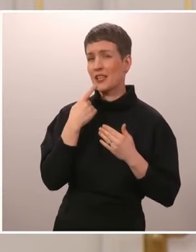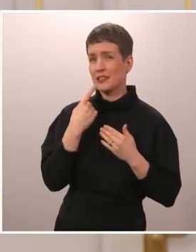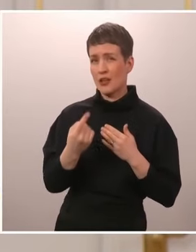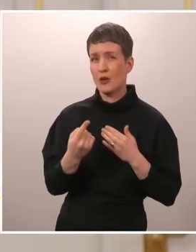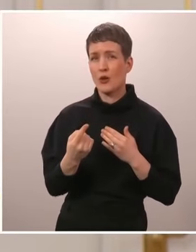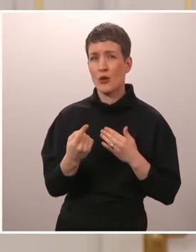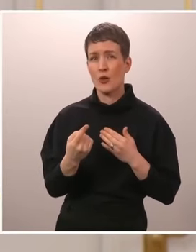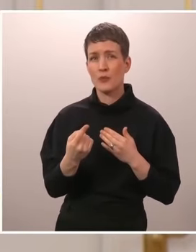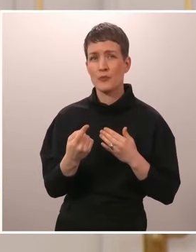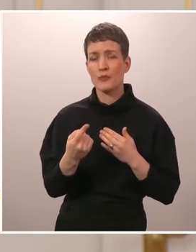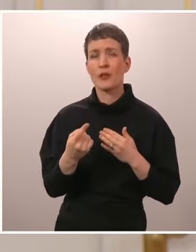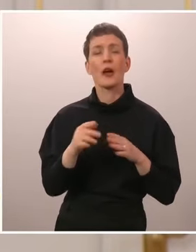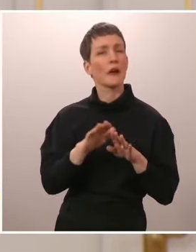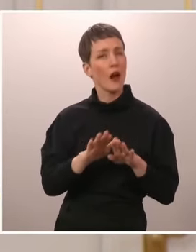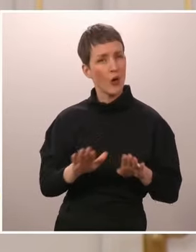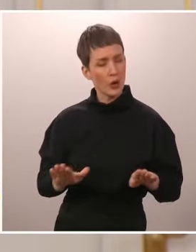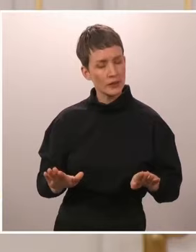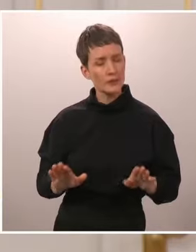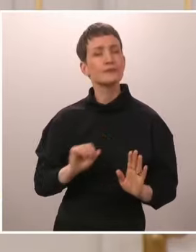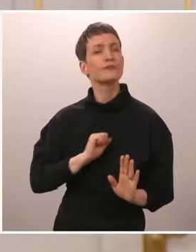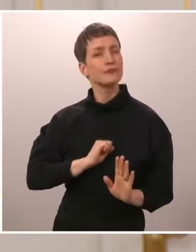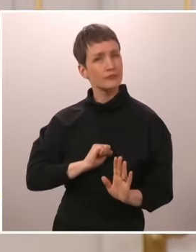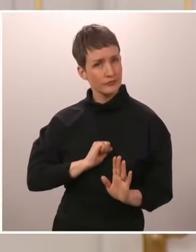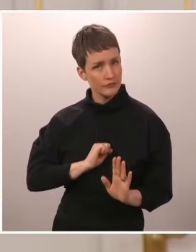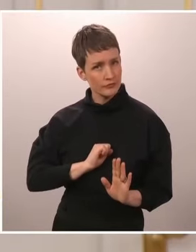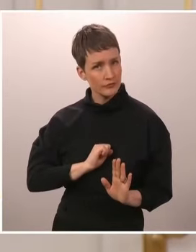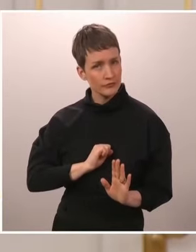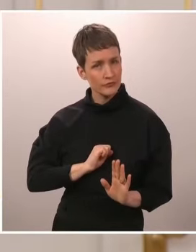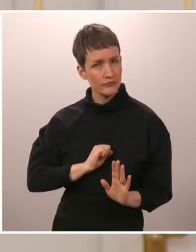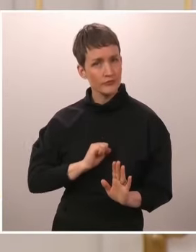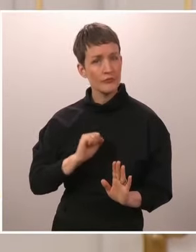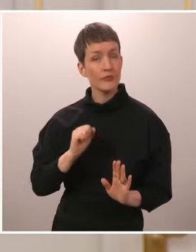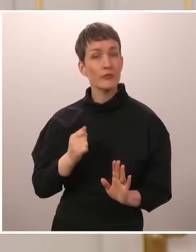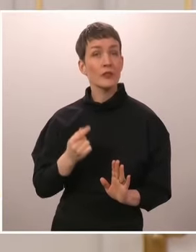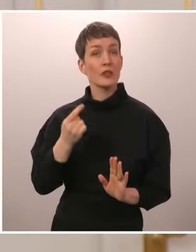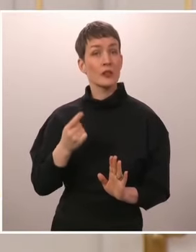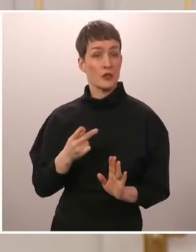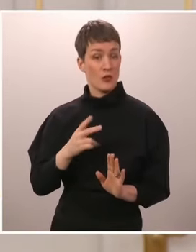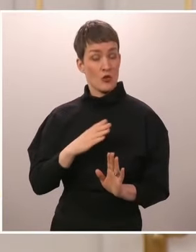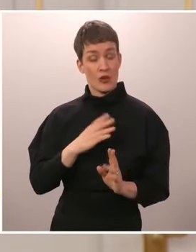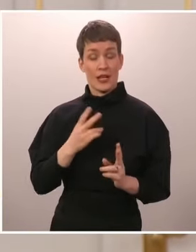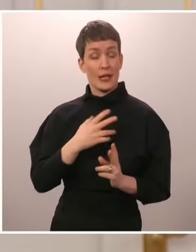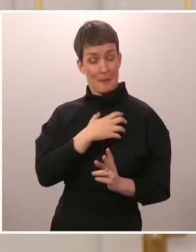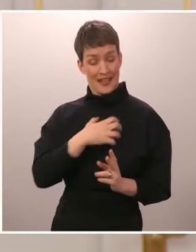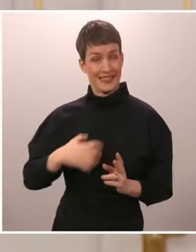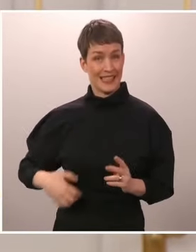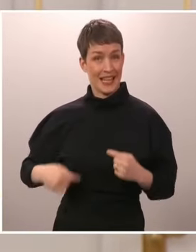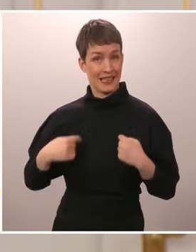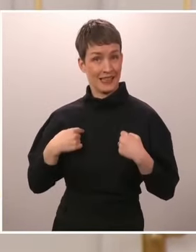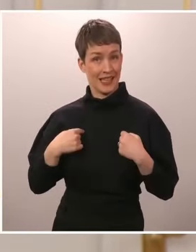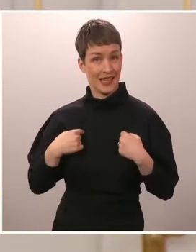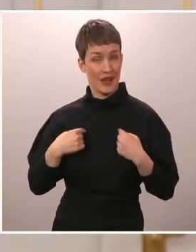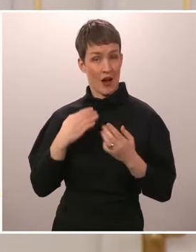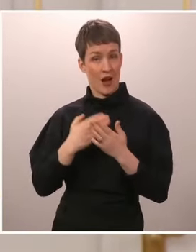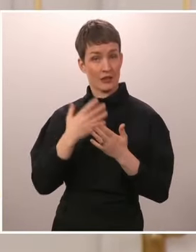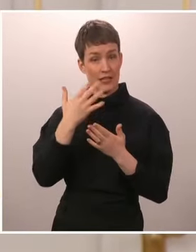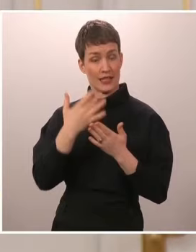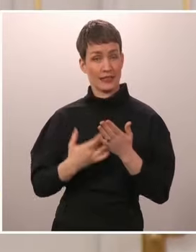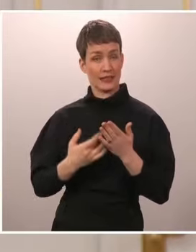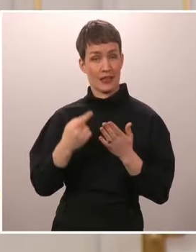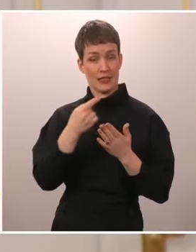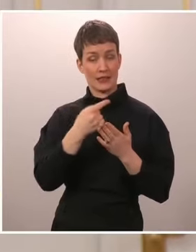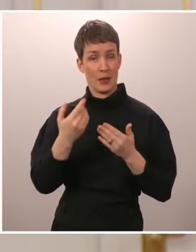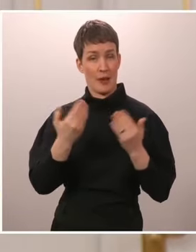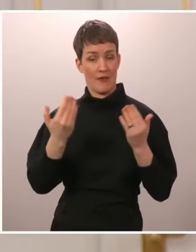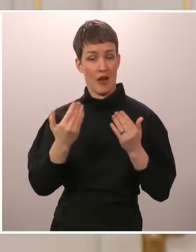rauhassa ja maltilla. Aina välillä se on niin, että ei se ole se presidentti, joka sitä asialistaansa ensimmäisen sadan päivän